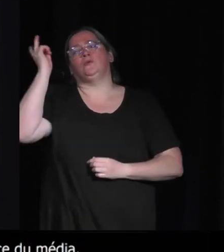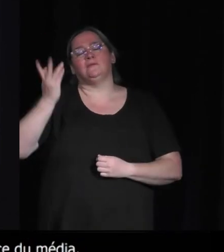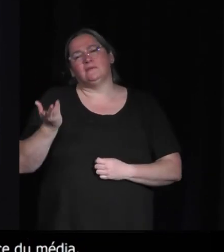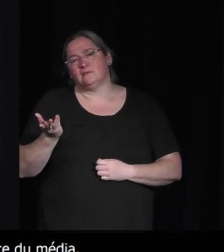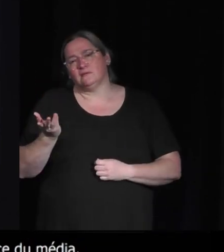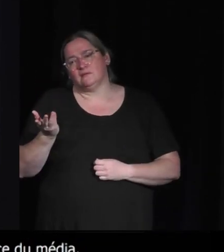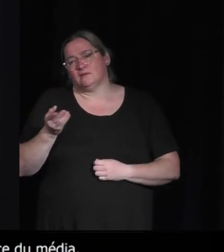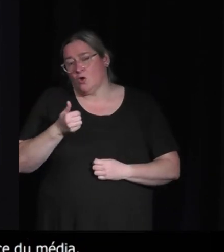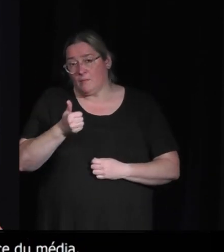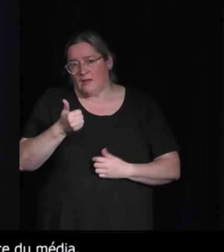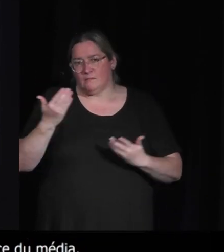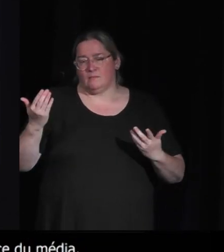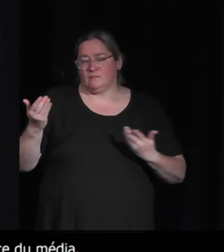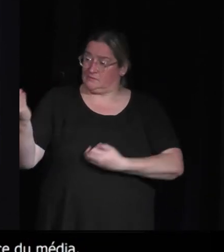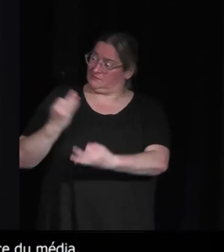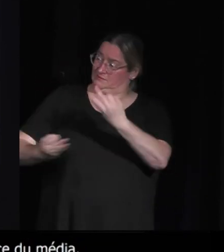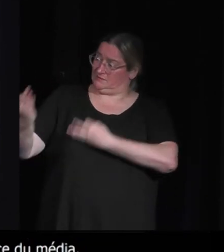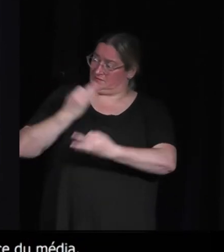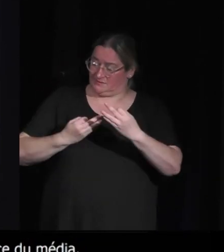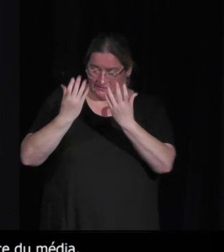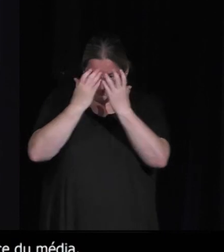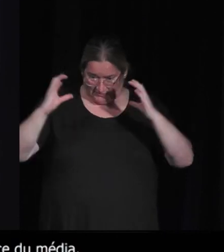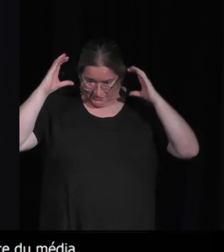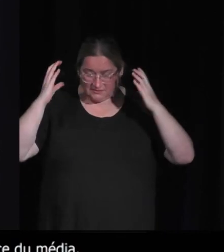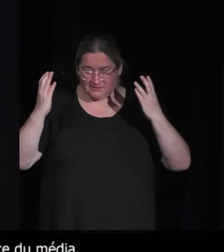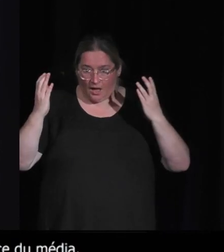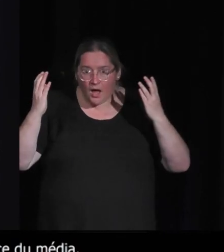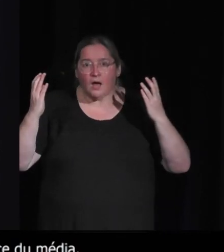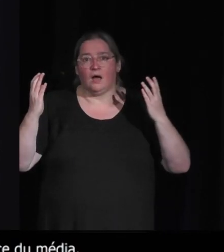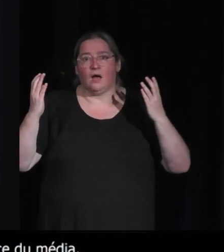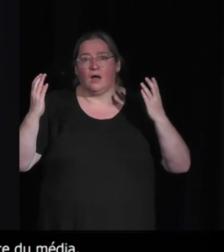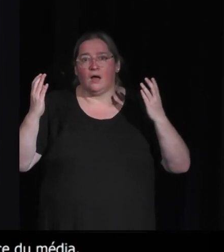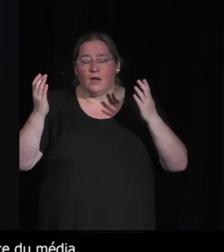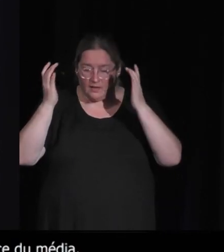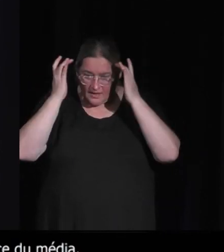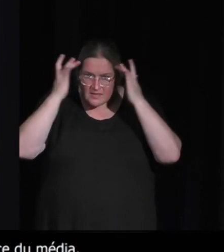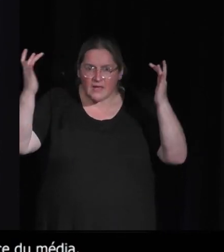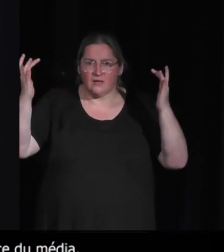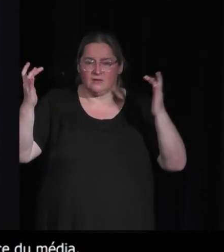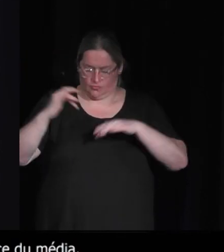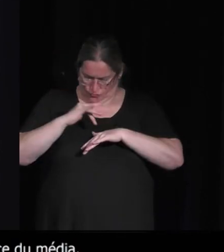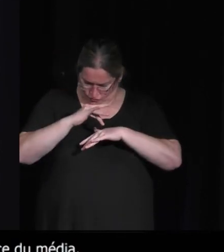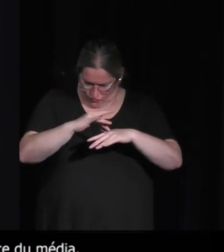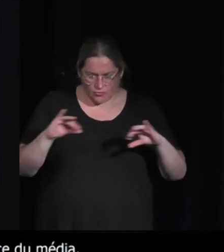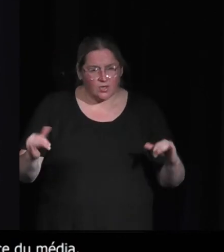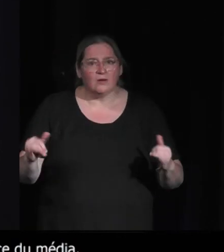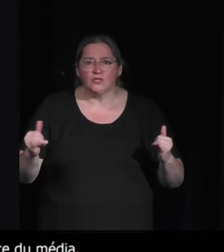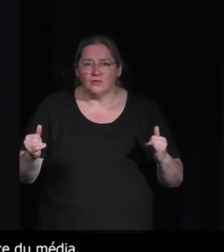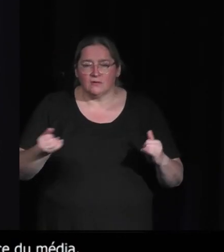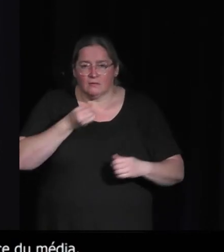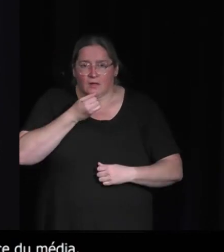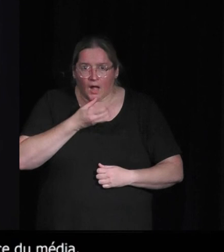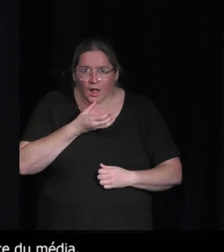ont... Beaucoup ont été surpris par l'expérience de jeu. Et ça, ça faisait super plaisir.